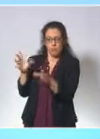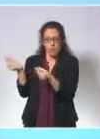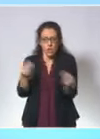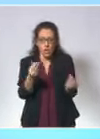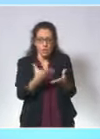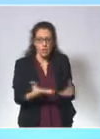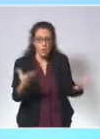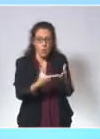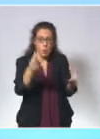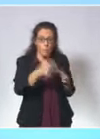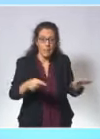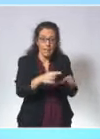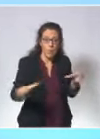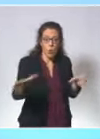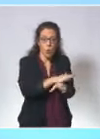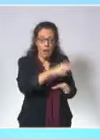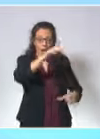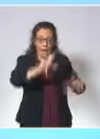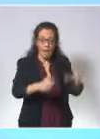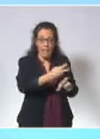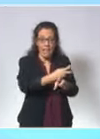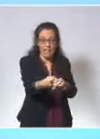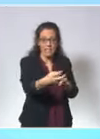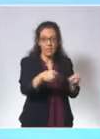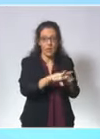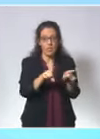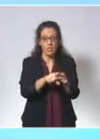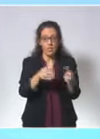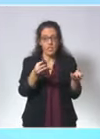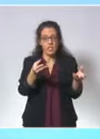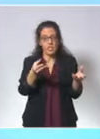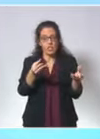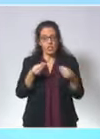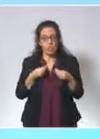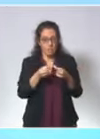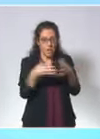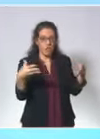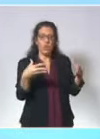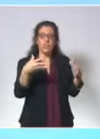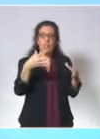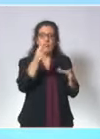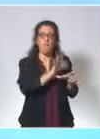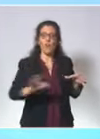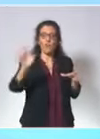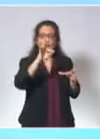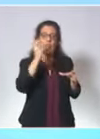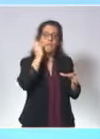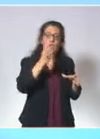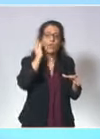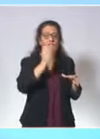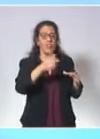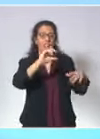la vie de tout un pays et entame le quotidien d'une immense majorité de Français qui a joué le jeu